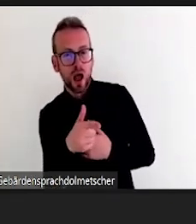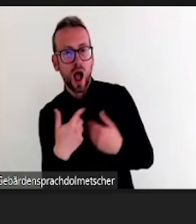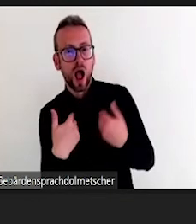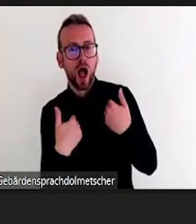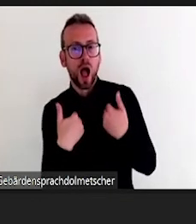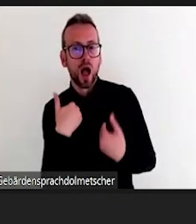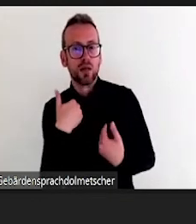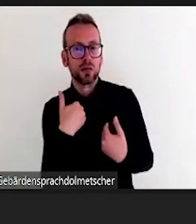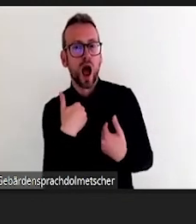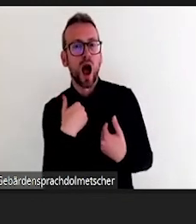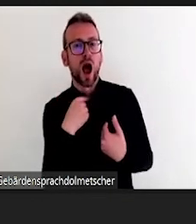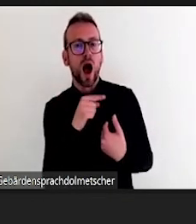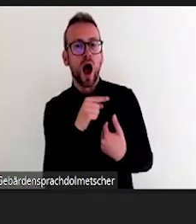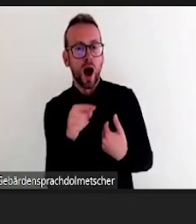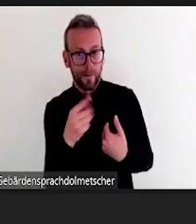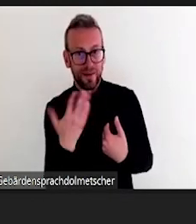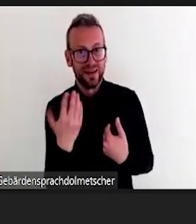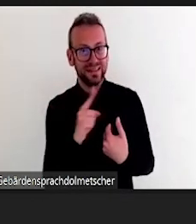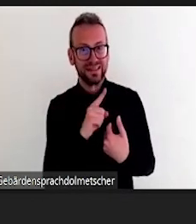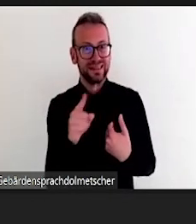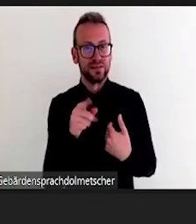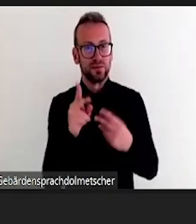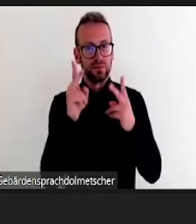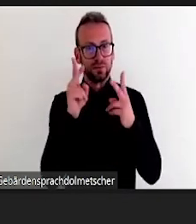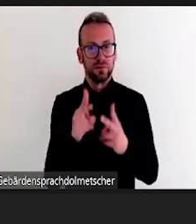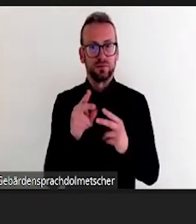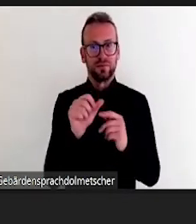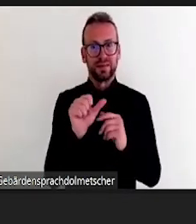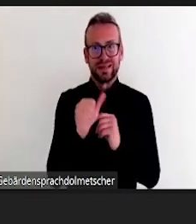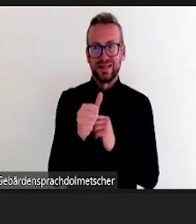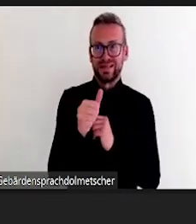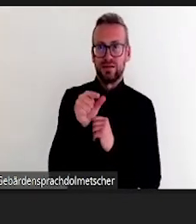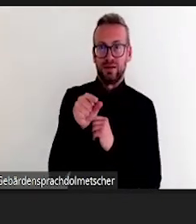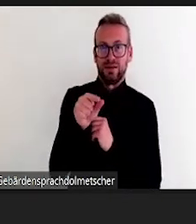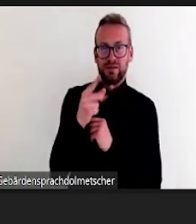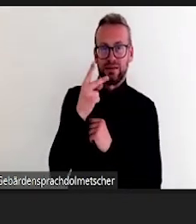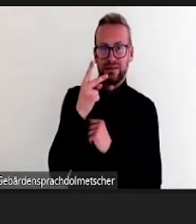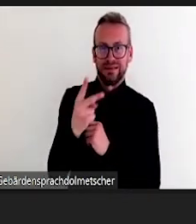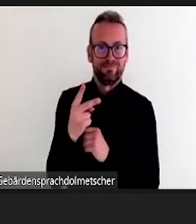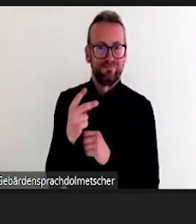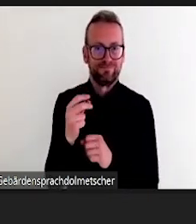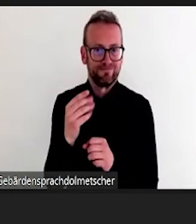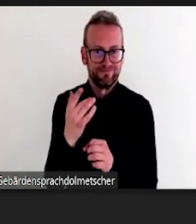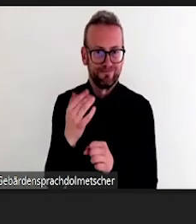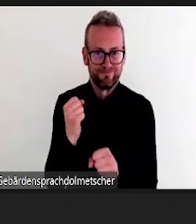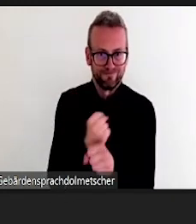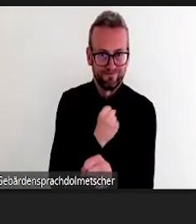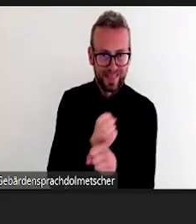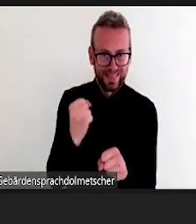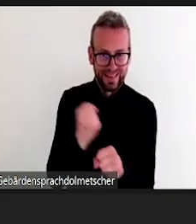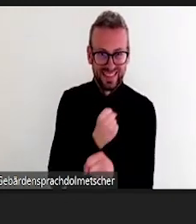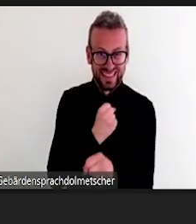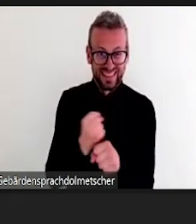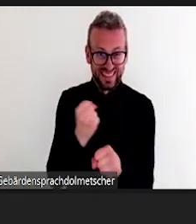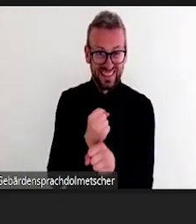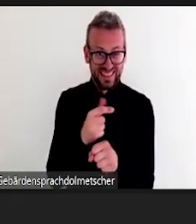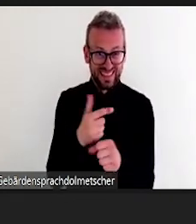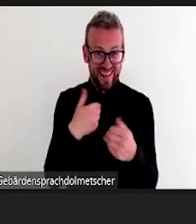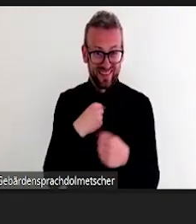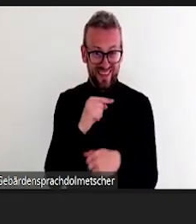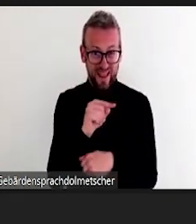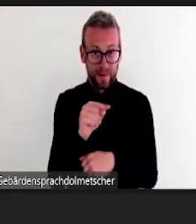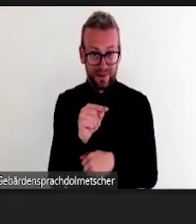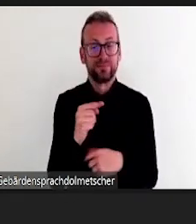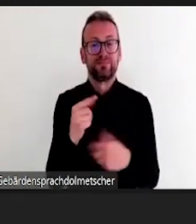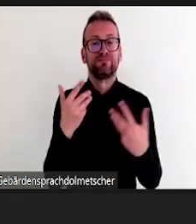dann vielleicht auch für Bedürfnisse haben könnten oder was die für Interessen haben könnten. Das ist eigentlich eine ganz schöne Sache, ist nur wie gesagt